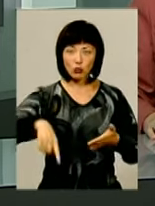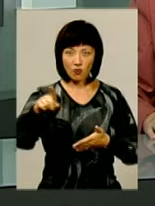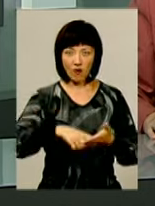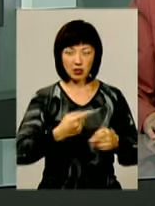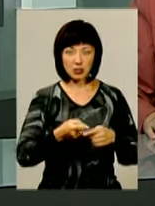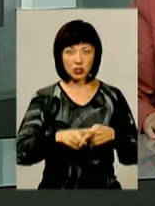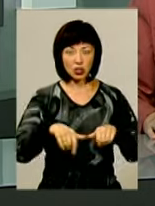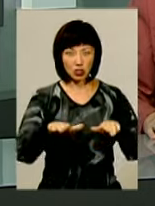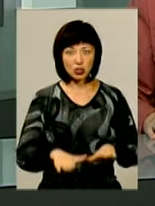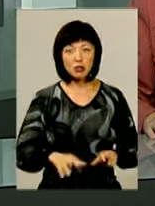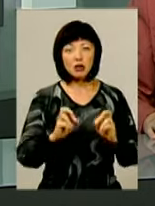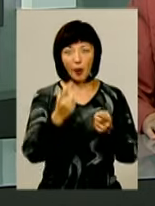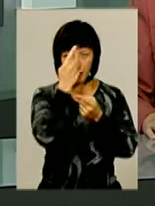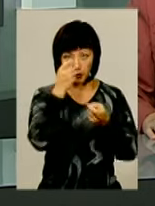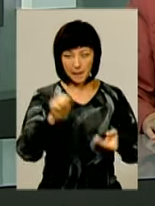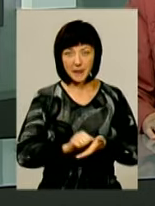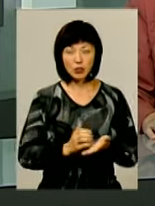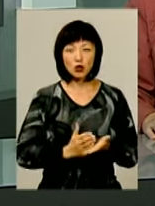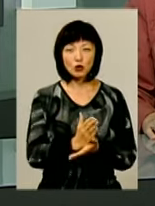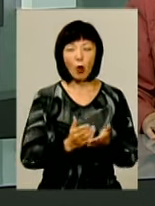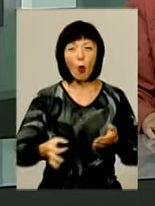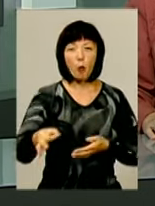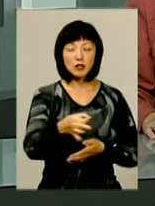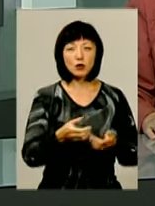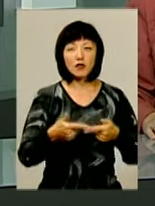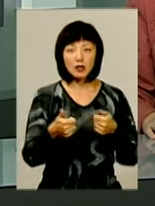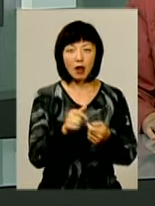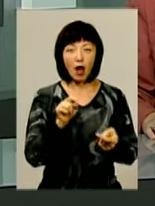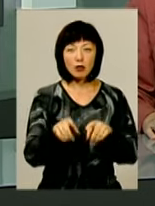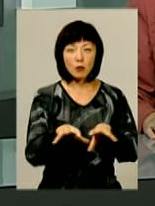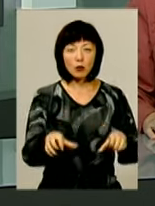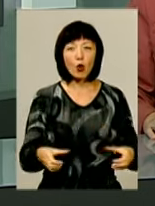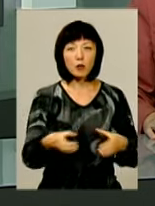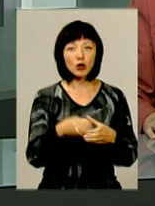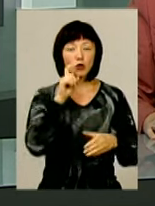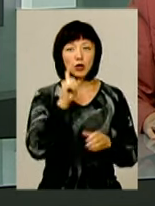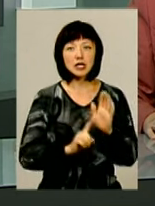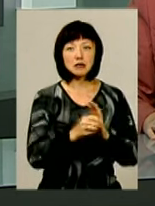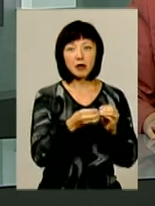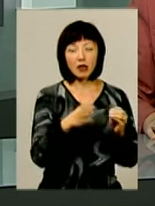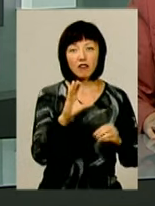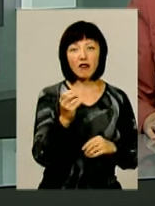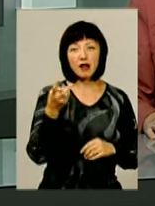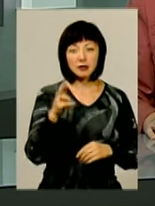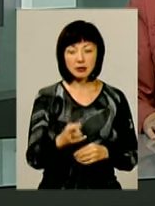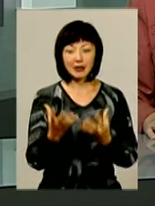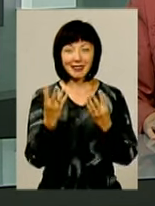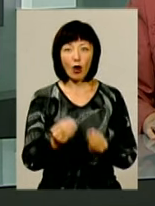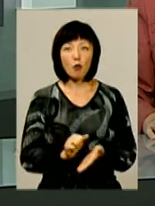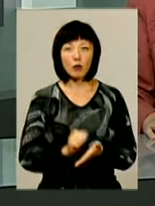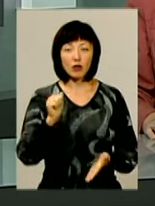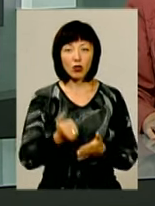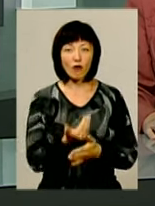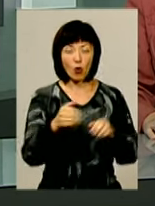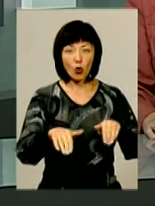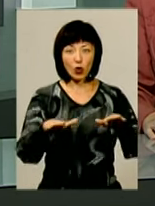рішення. Як повідомляють із прислужби обласного відділення антимонопольного комітету України, з 15 вересня, дня опублікування